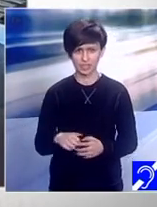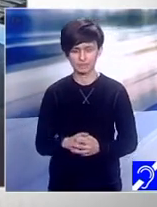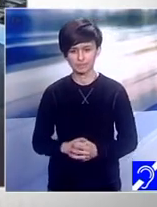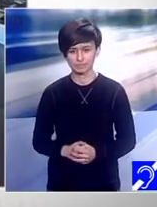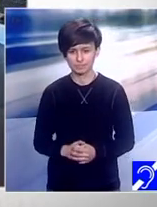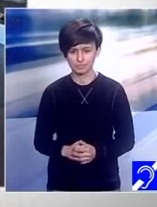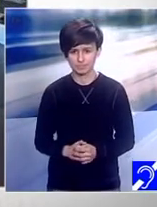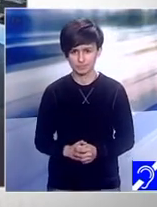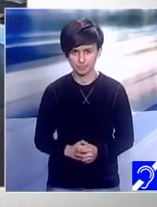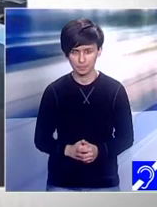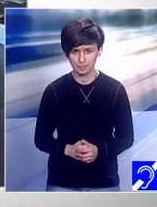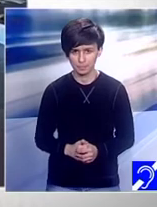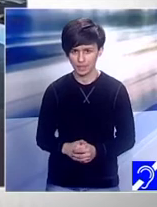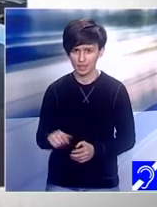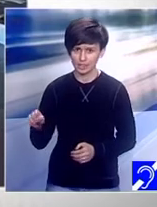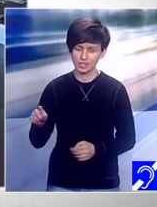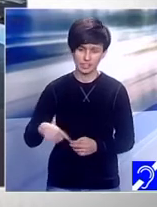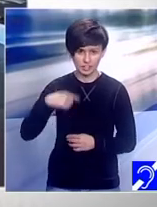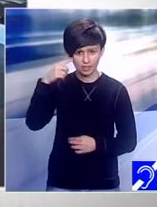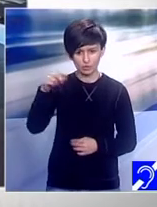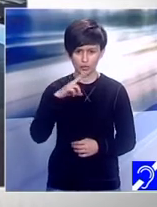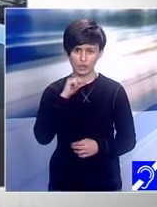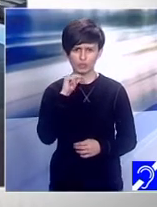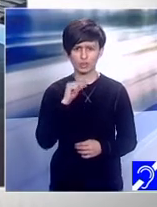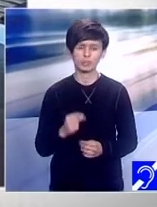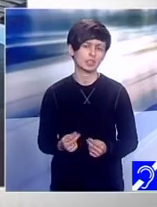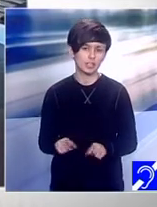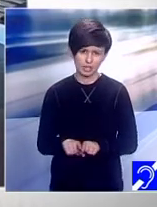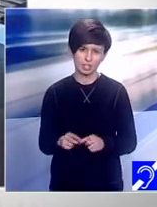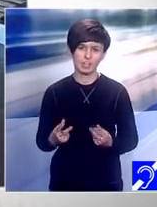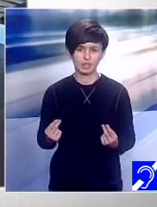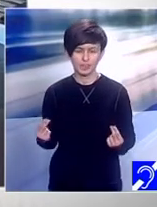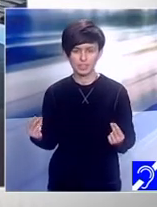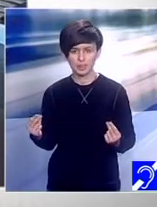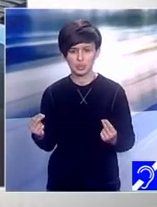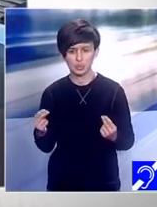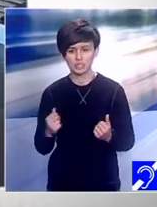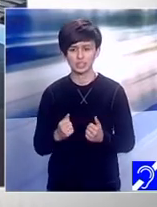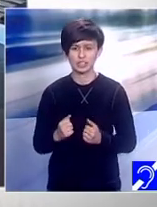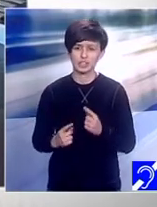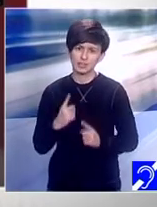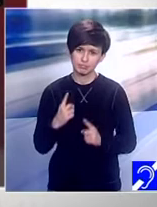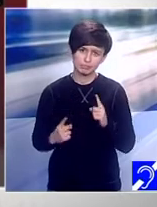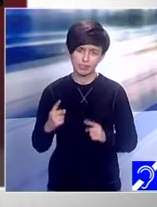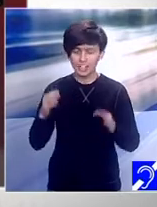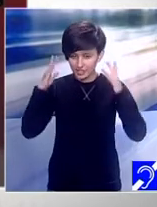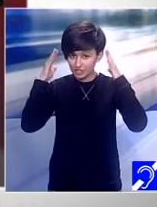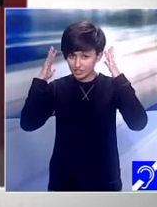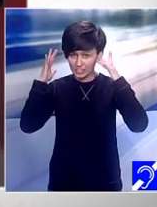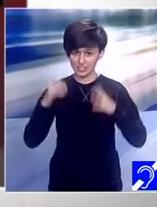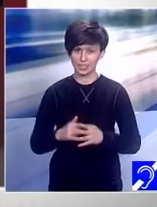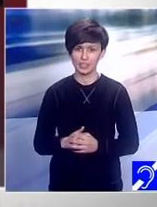tăcuți, mai... Da. Îți mai, știți? Dacă ești vesel și